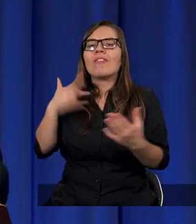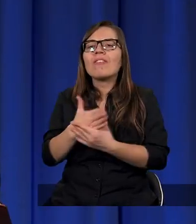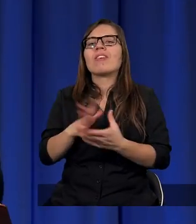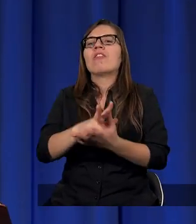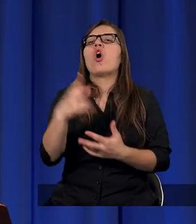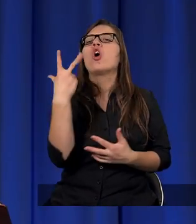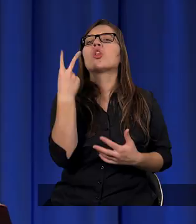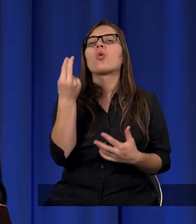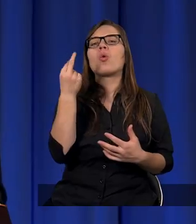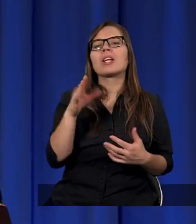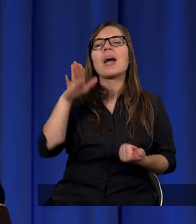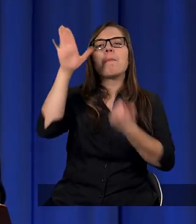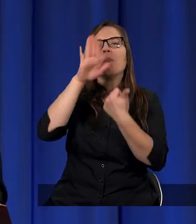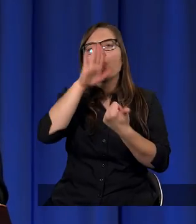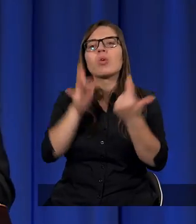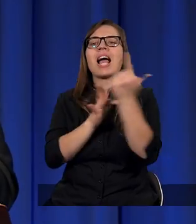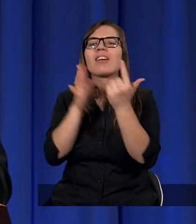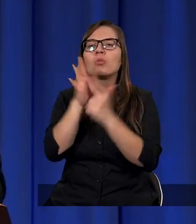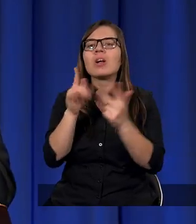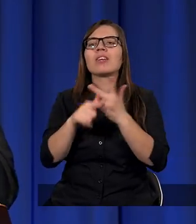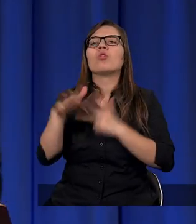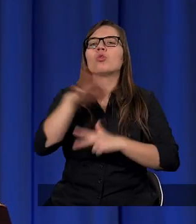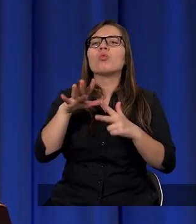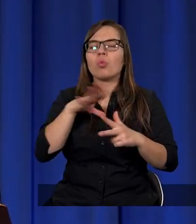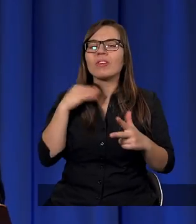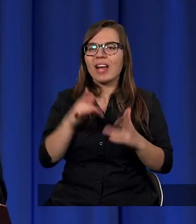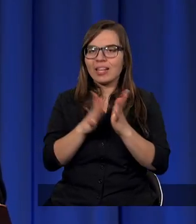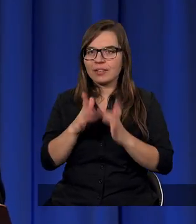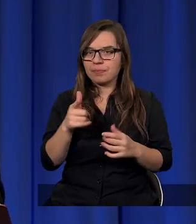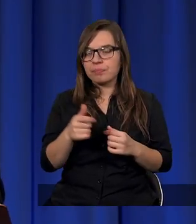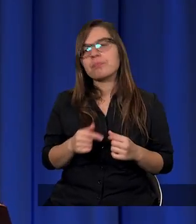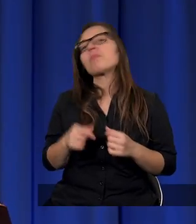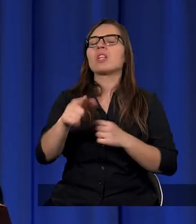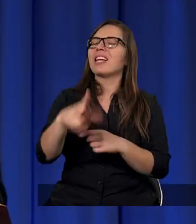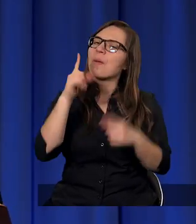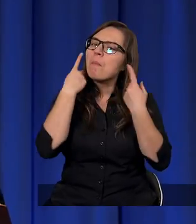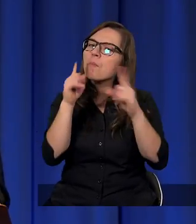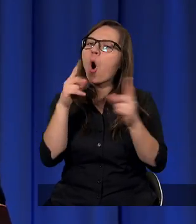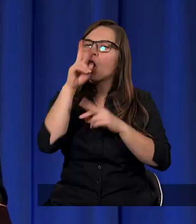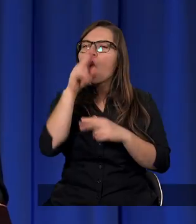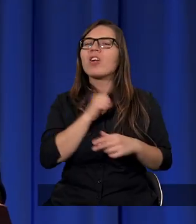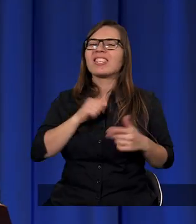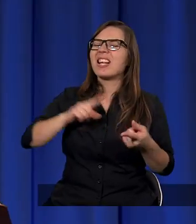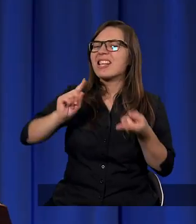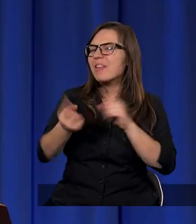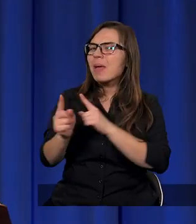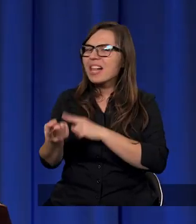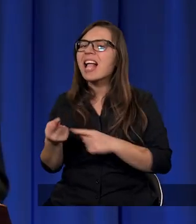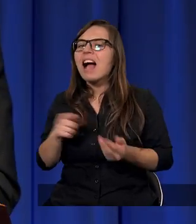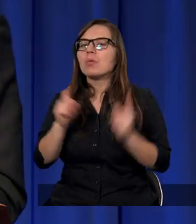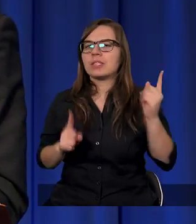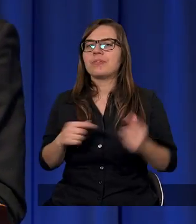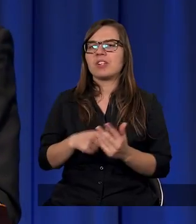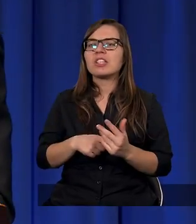bóstwo, Trójcę, tak jak wierzy dzisiaj. Gdzieś te debaty się toczyły, gdzieś te poglądy zmieniały się. No właśnie